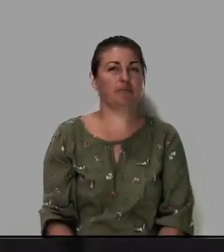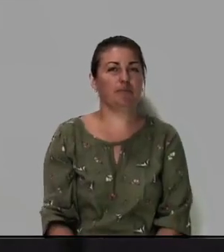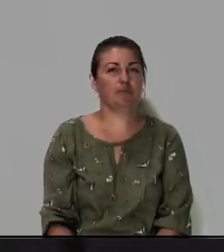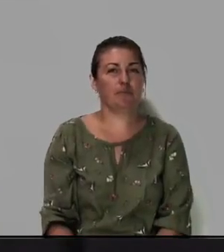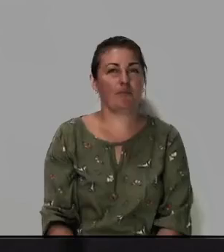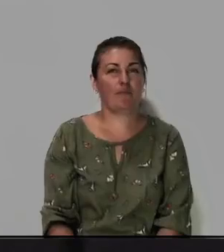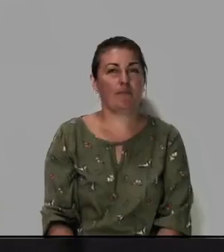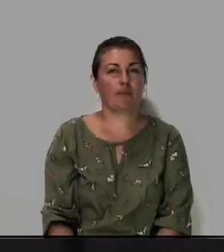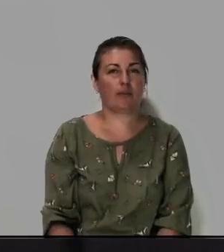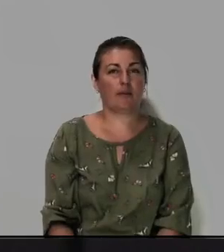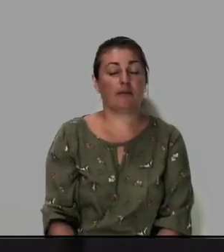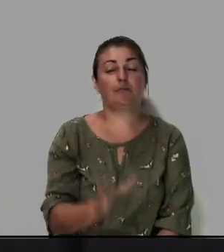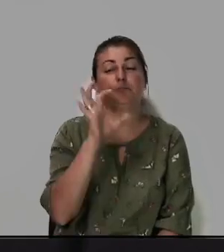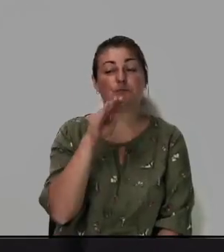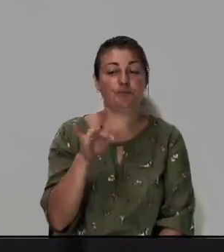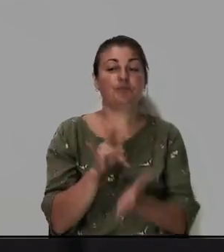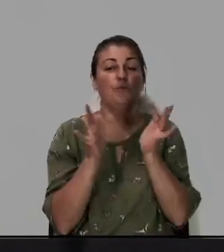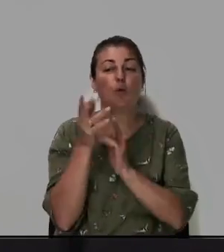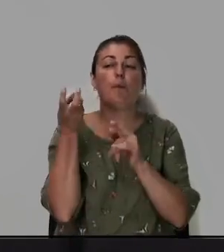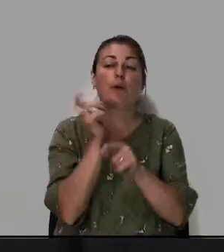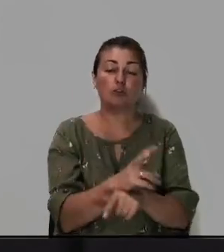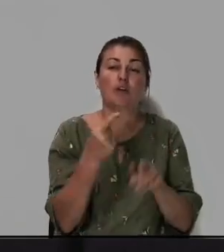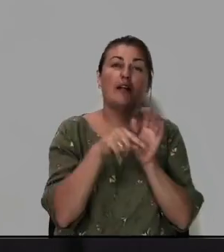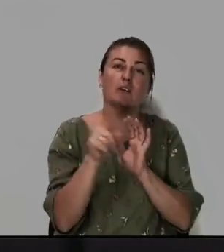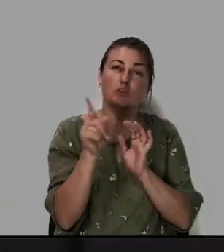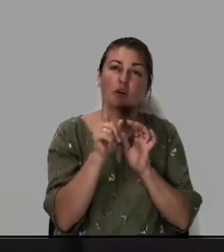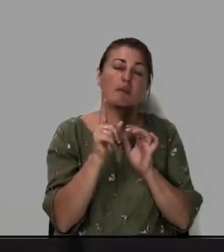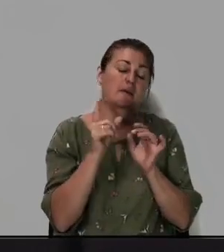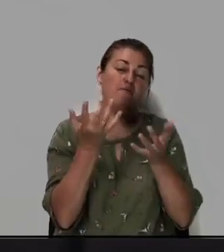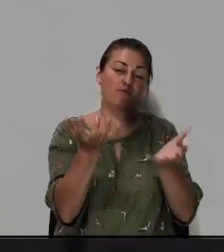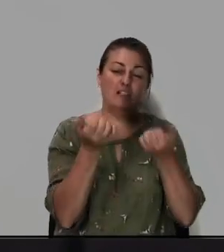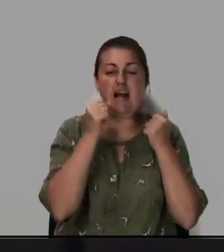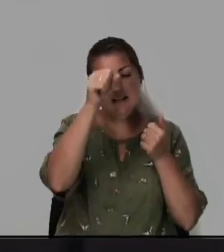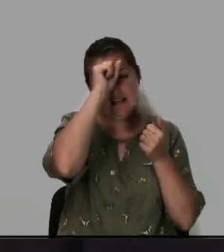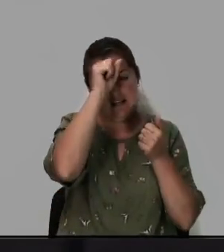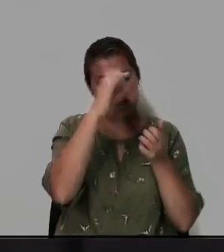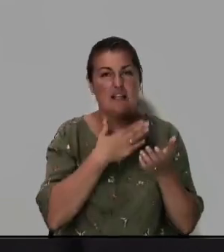И вот Иисус пришел для того, чтобы взять грехи наши.